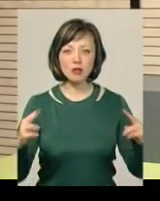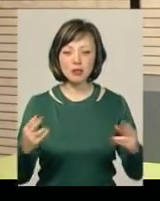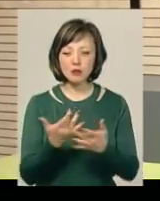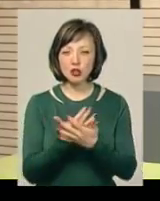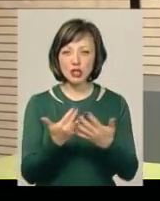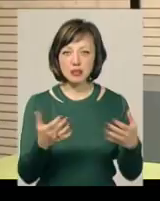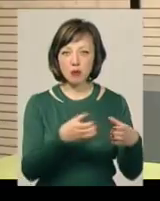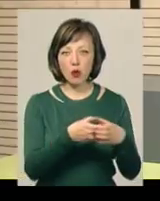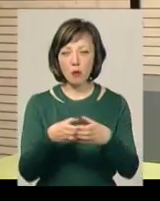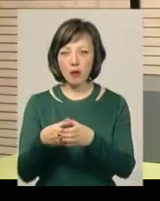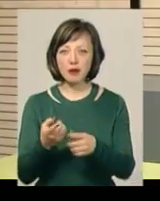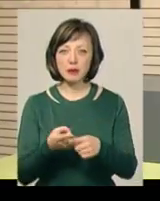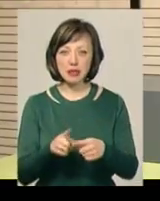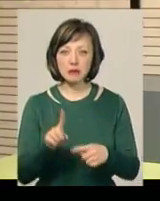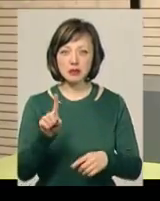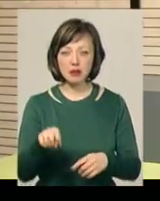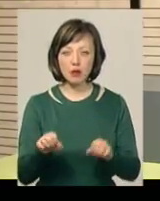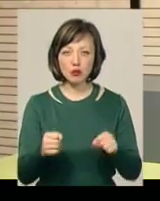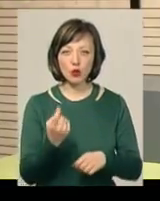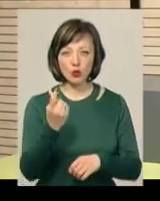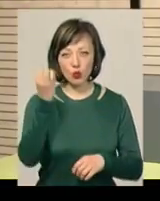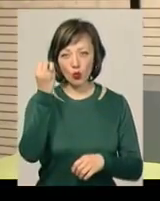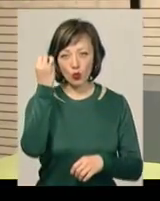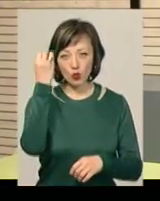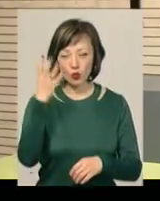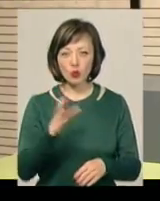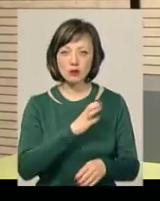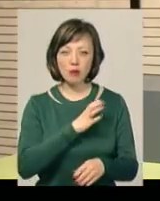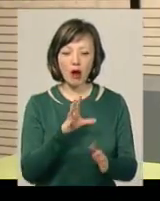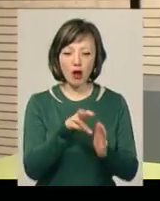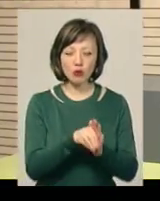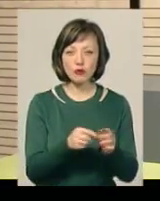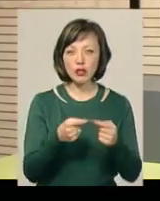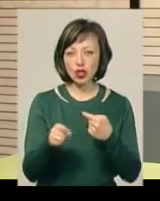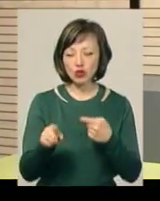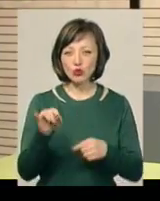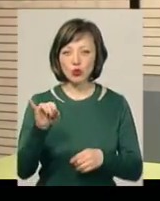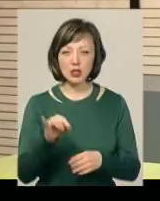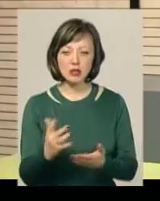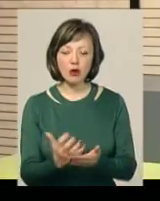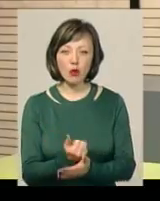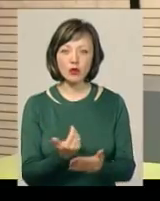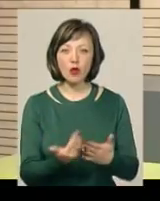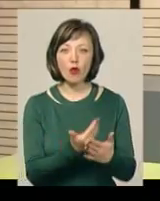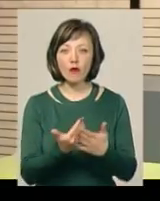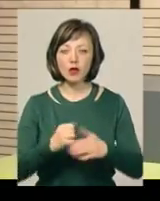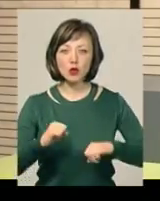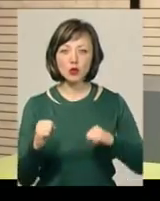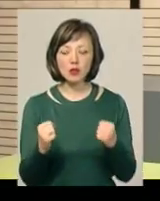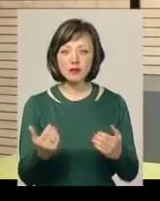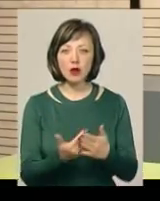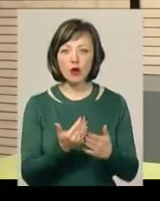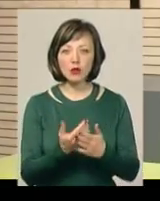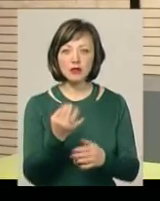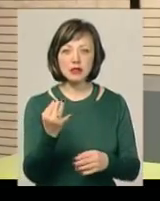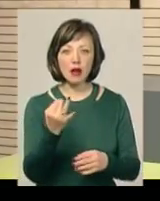і тим самим можна одну культуру збагатувати іншою і знаходити нових друзів, знаходити